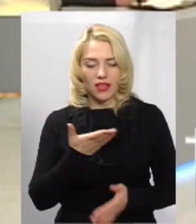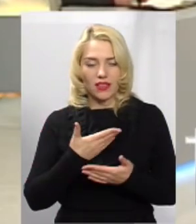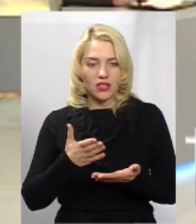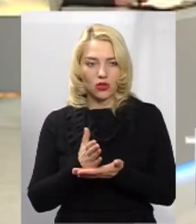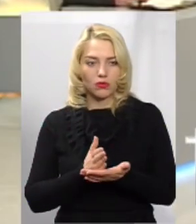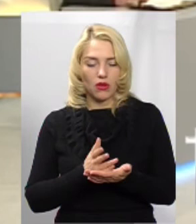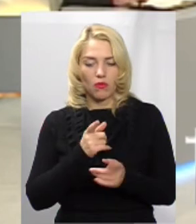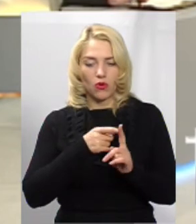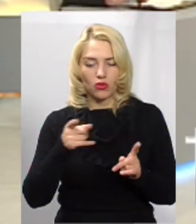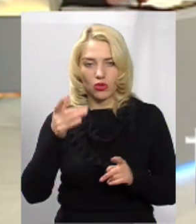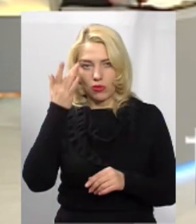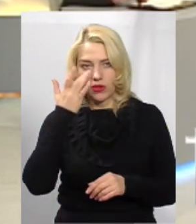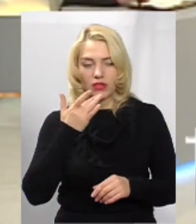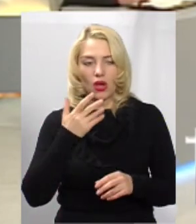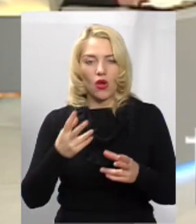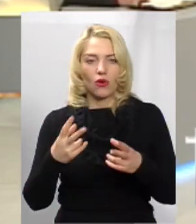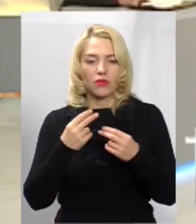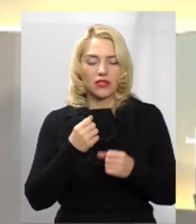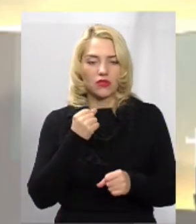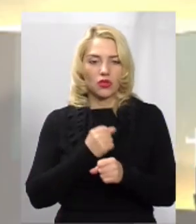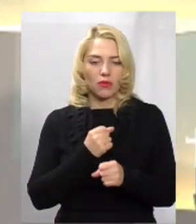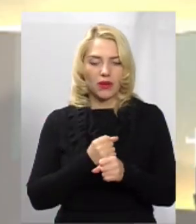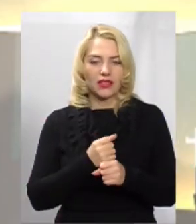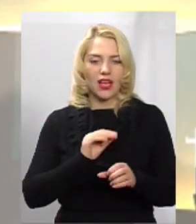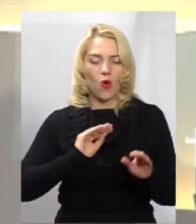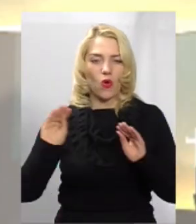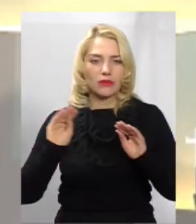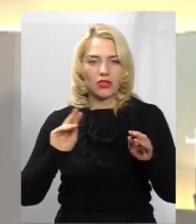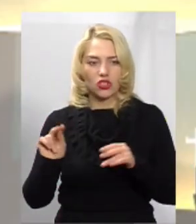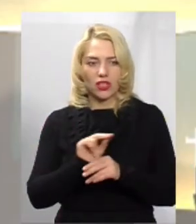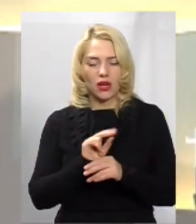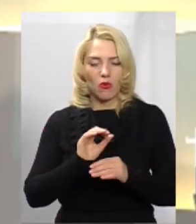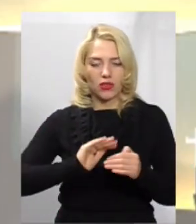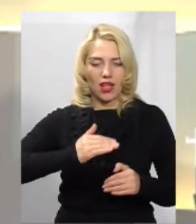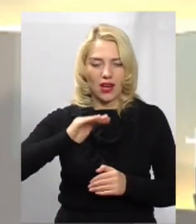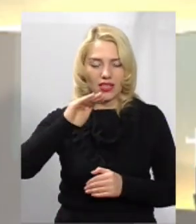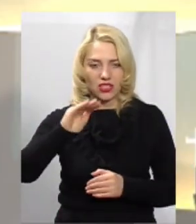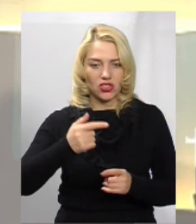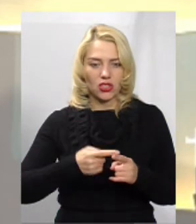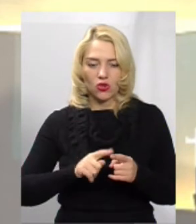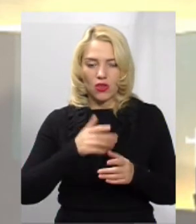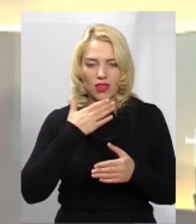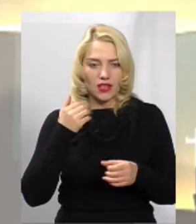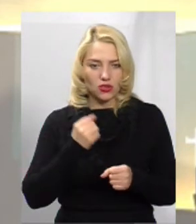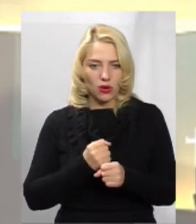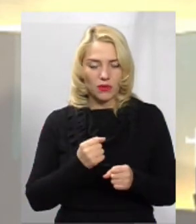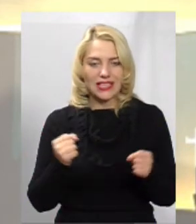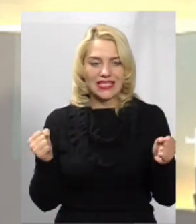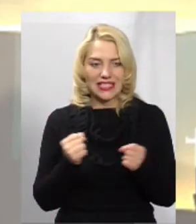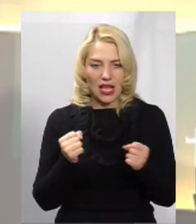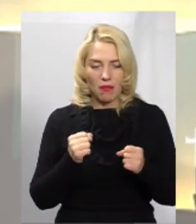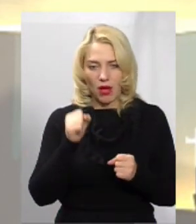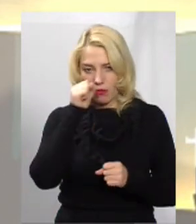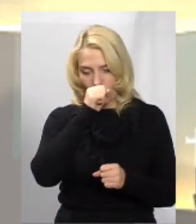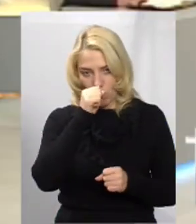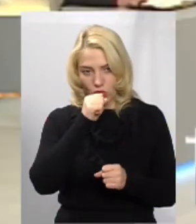нам протягом літа зробити косметичний ремонт на ліснічній клітці. Цього не зроблено. Іде зима, морози, вікна на поверках